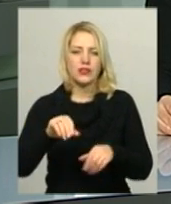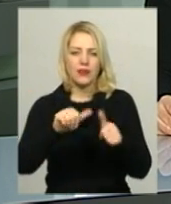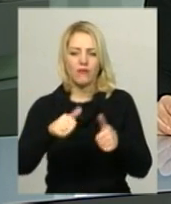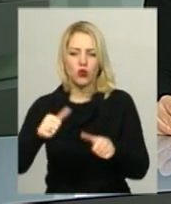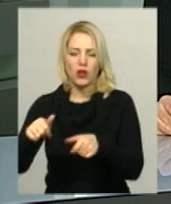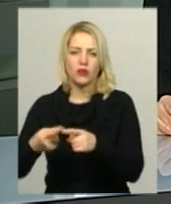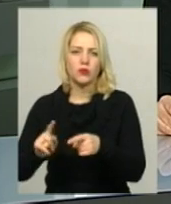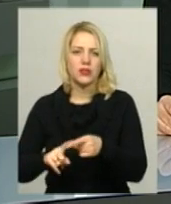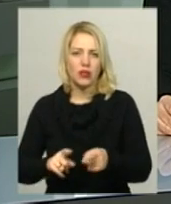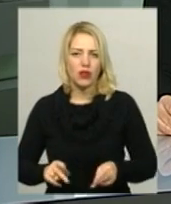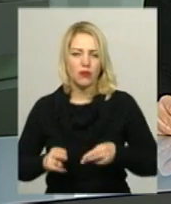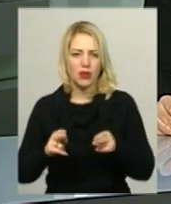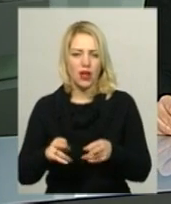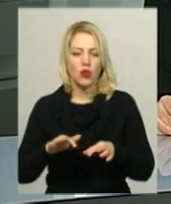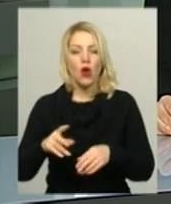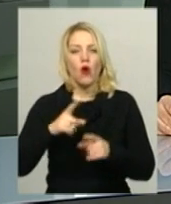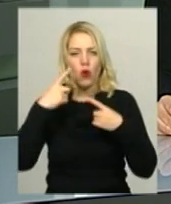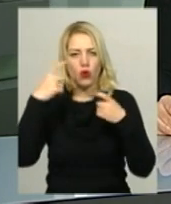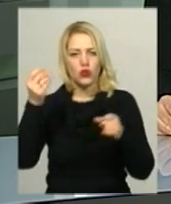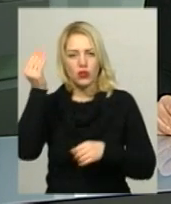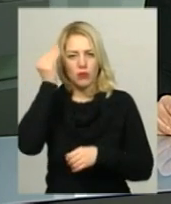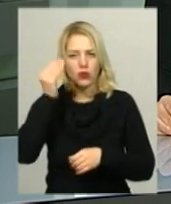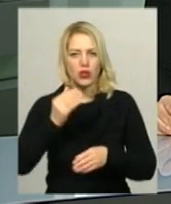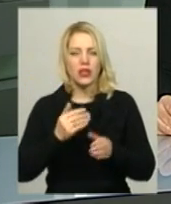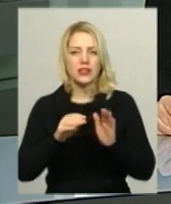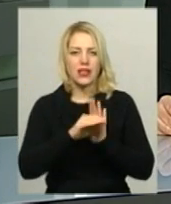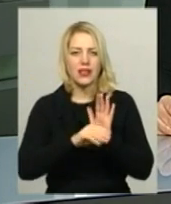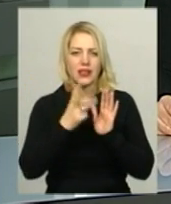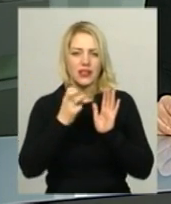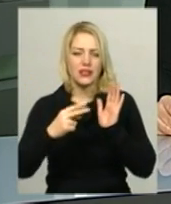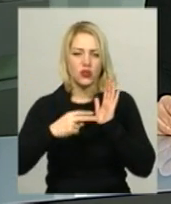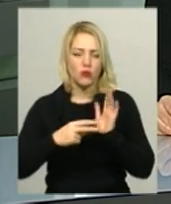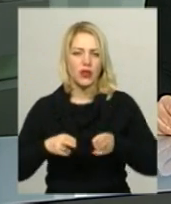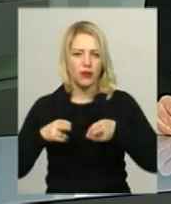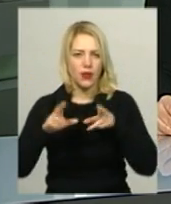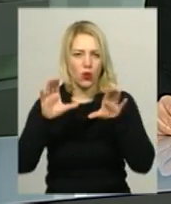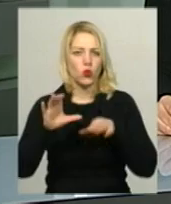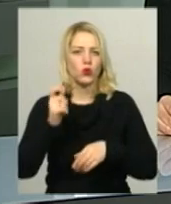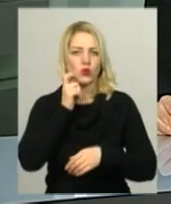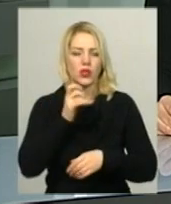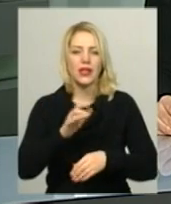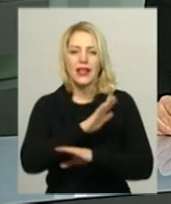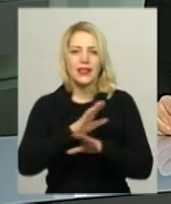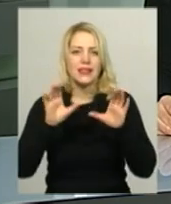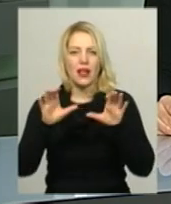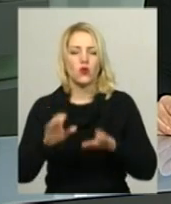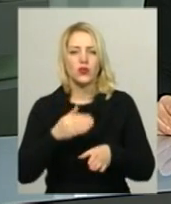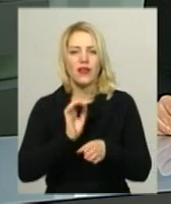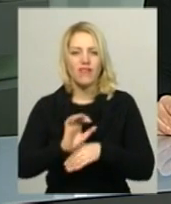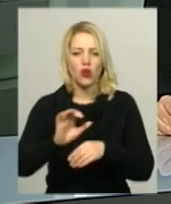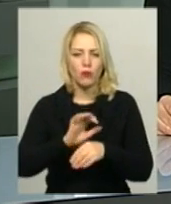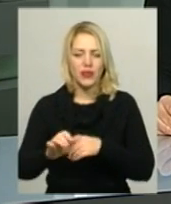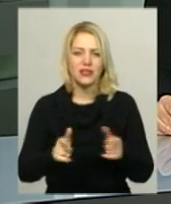провадження оголосили підозру за частиною 2 статті 307 Кримінального кодексу України, а саме незаконне виробництво,